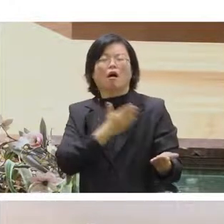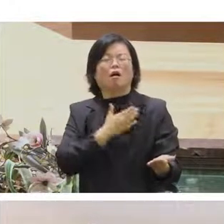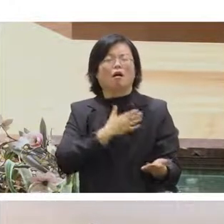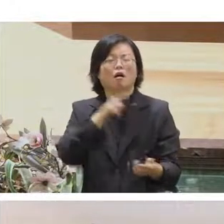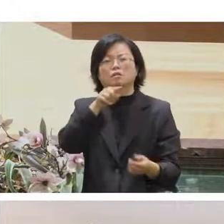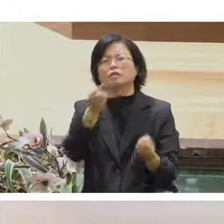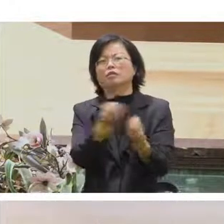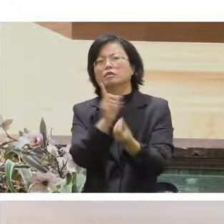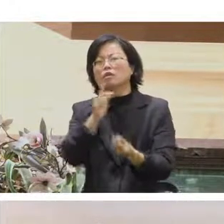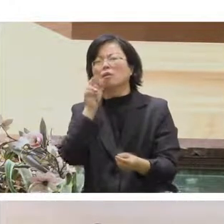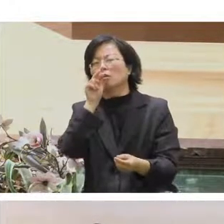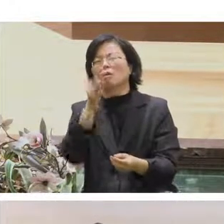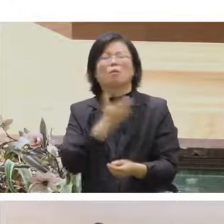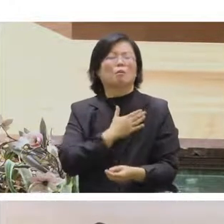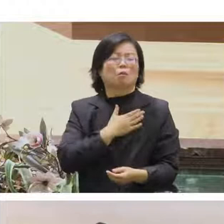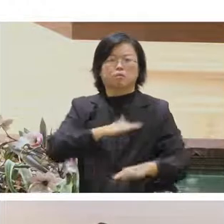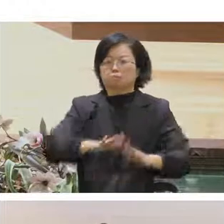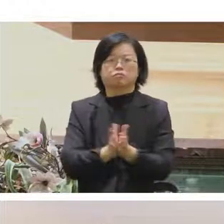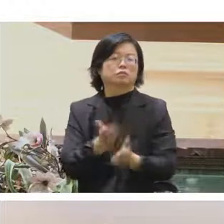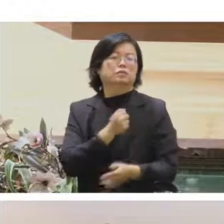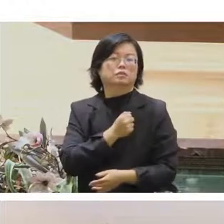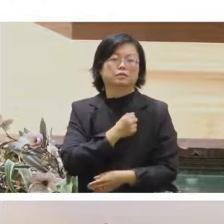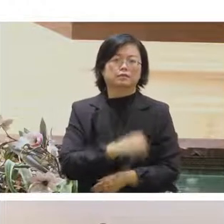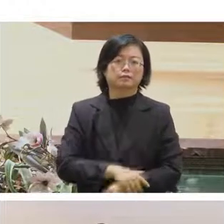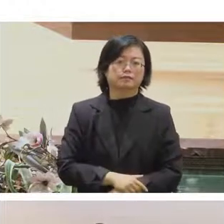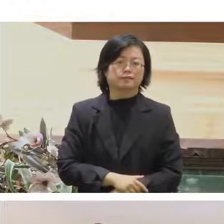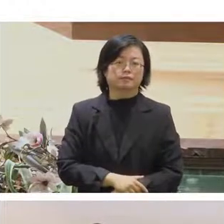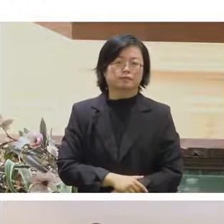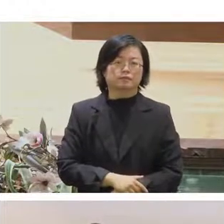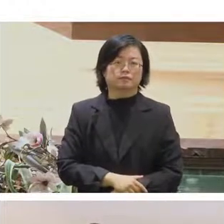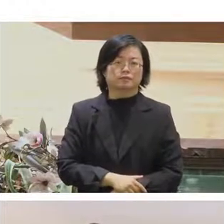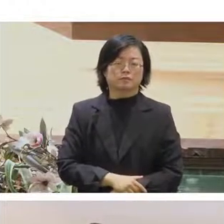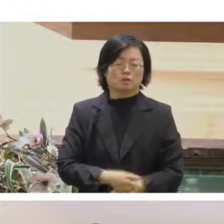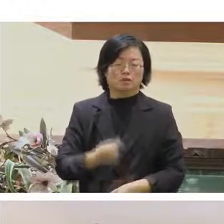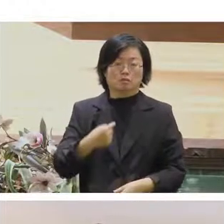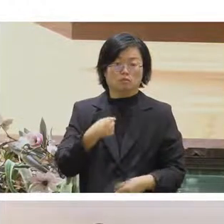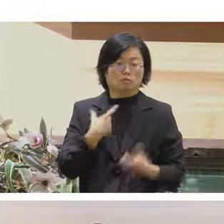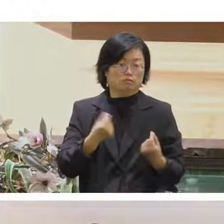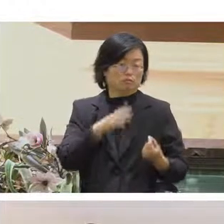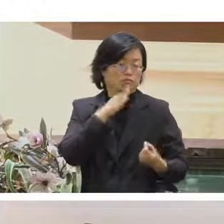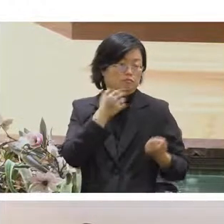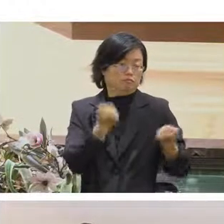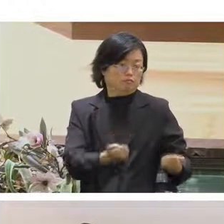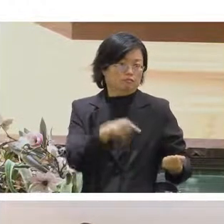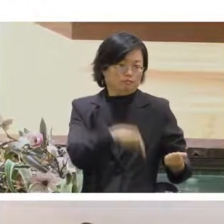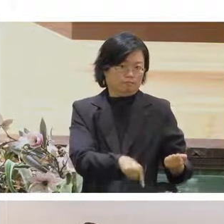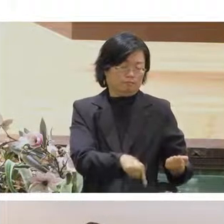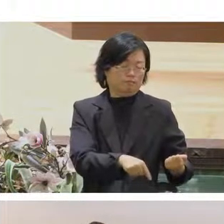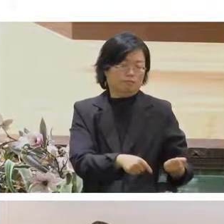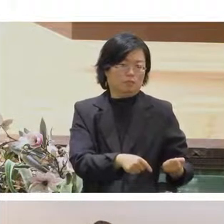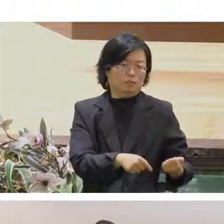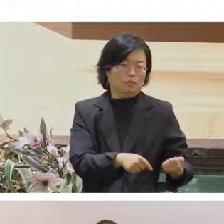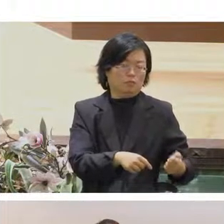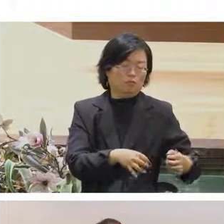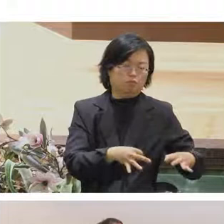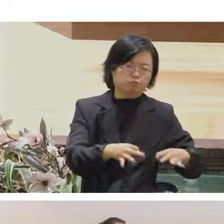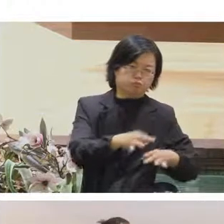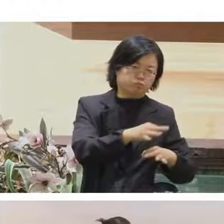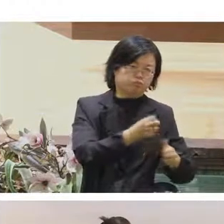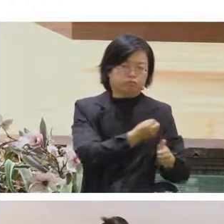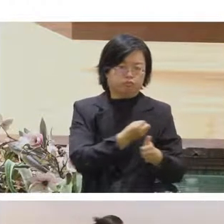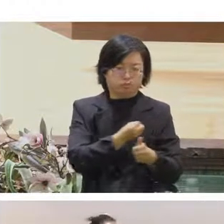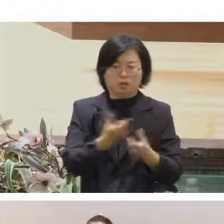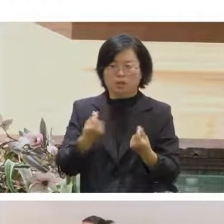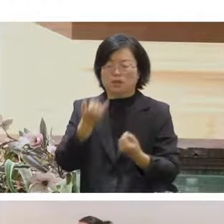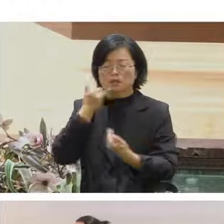我不論可以我一樣可以在地一起經營我也可以遠距跟大家一起經營大概就是這樣